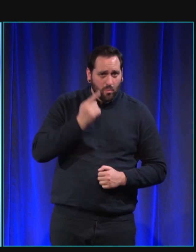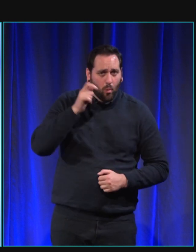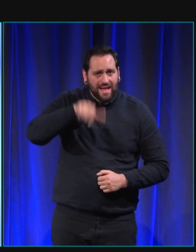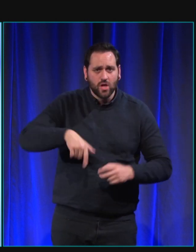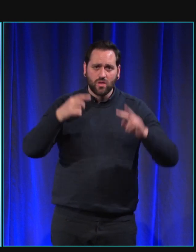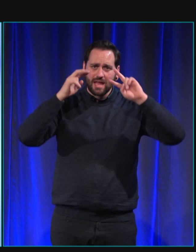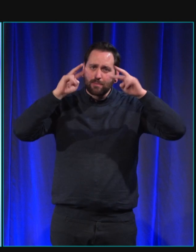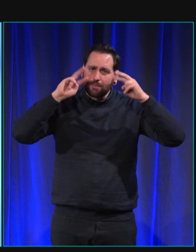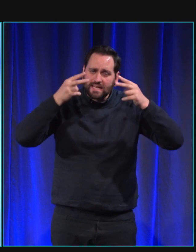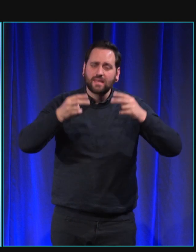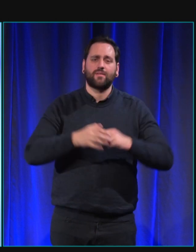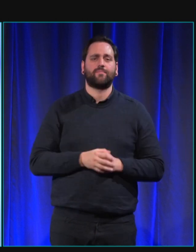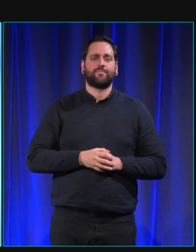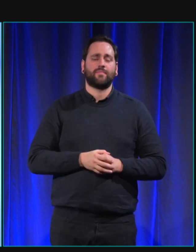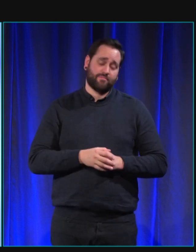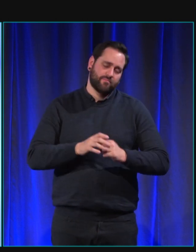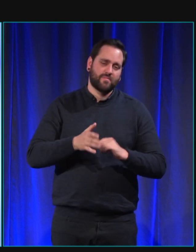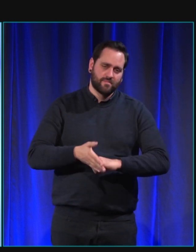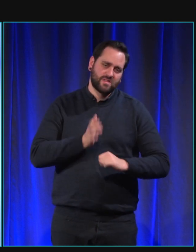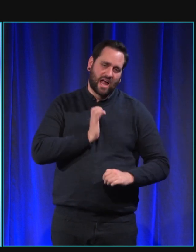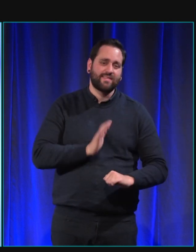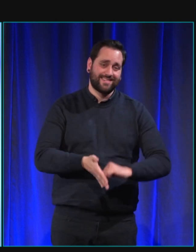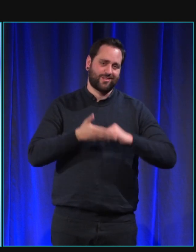donc LOL m'a été remis il a deux ans